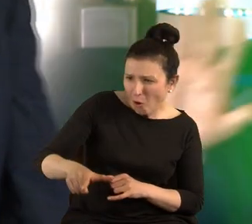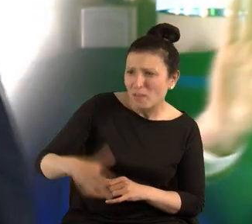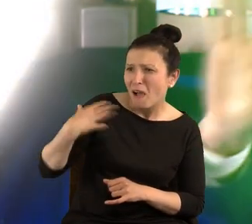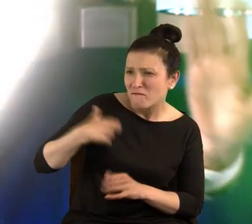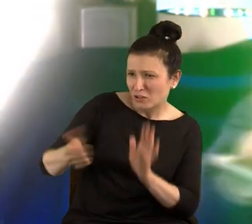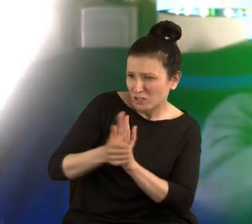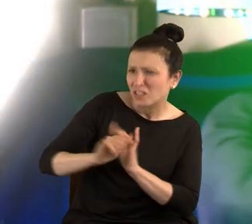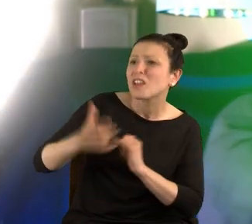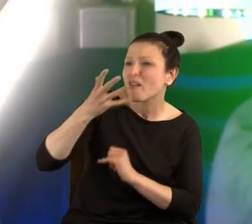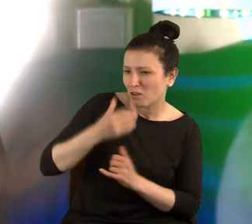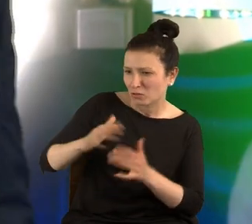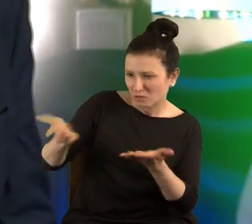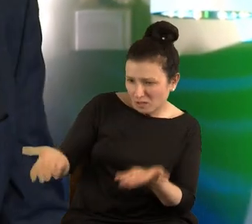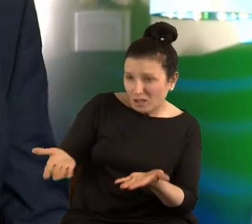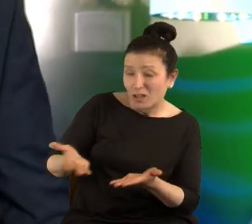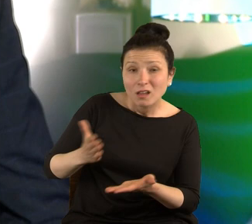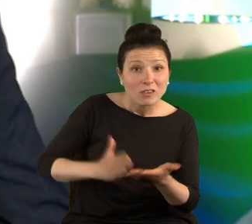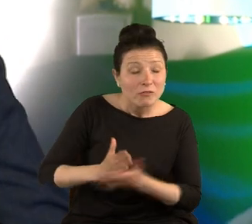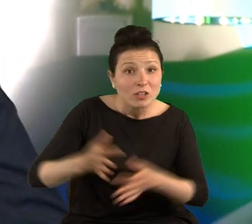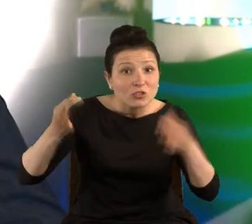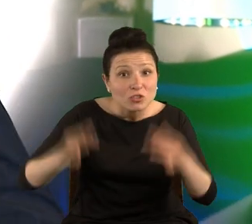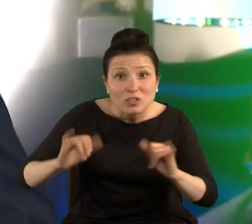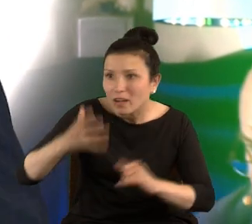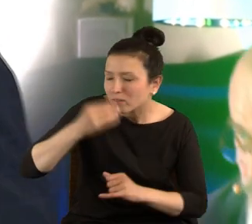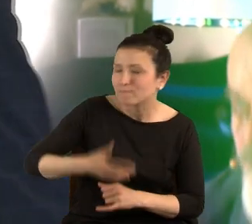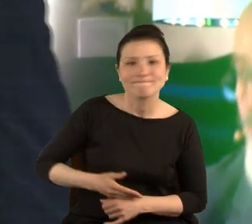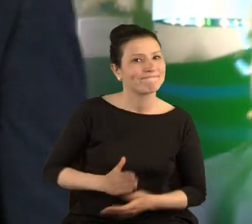lat. No nie uwierzycie, jak dzisiaj wygląda.